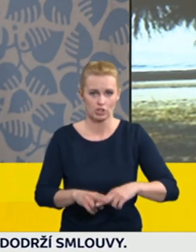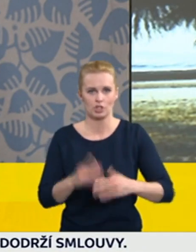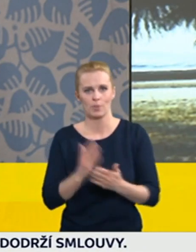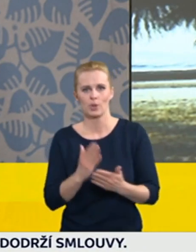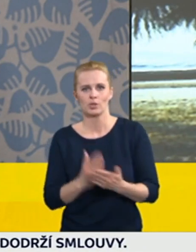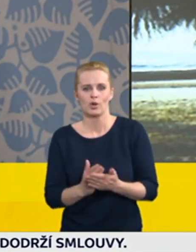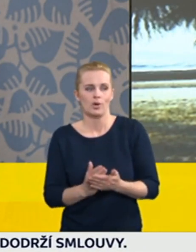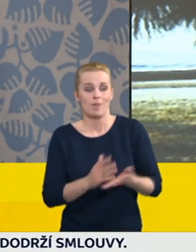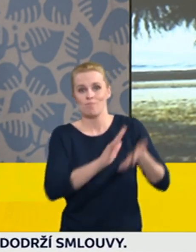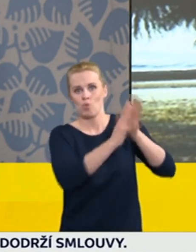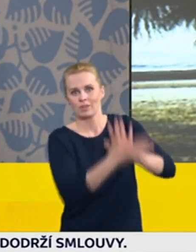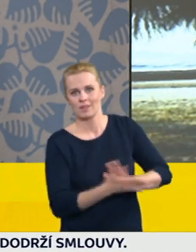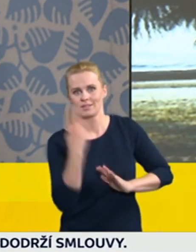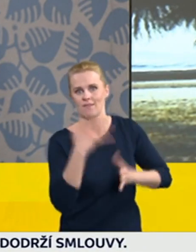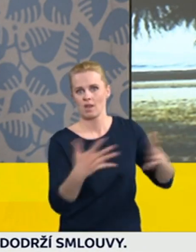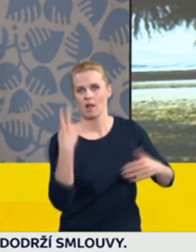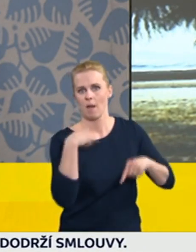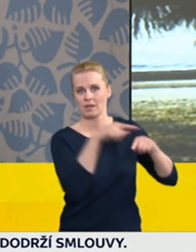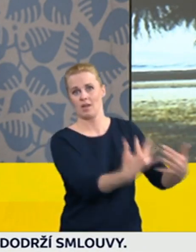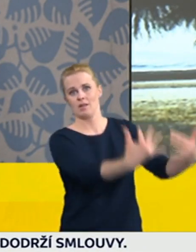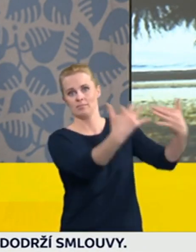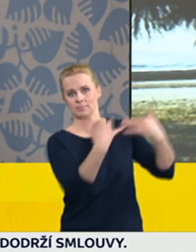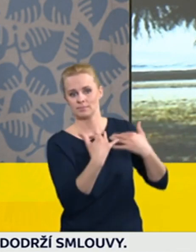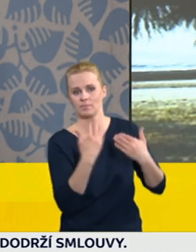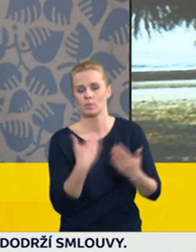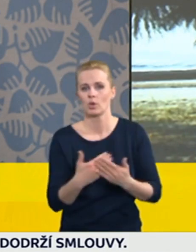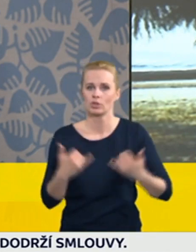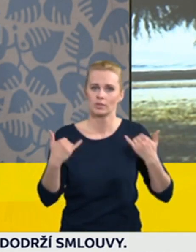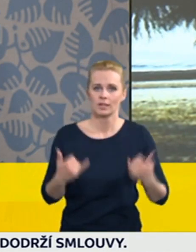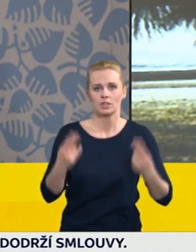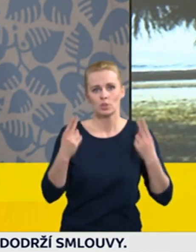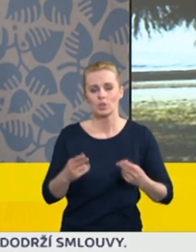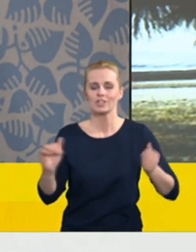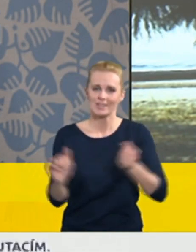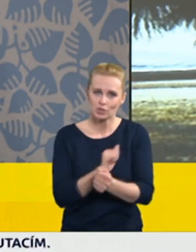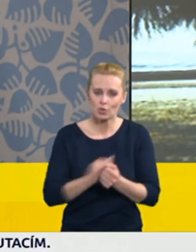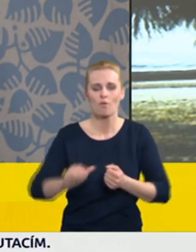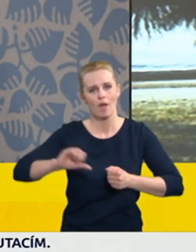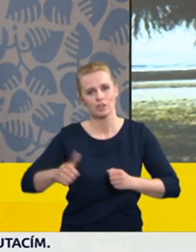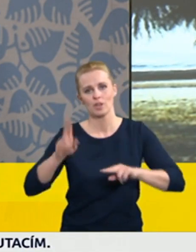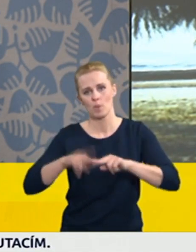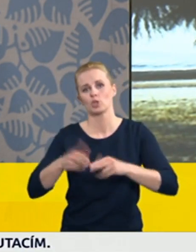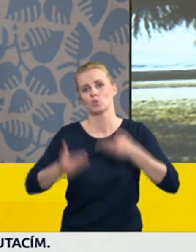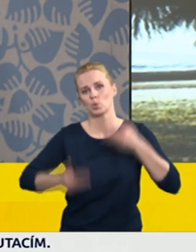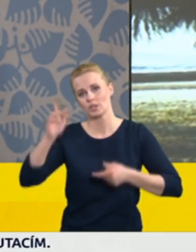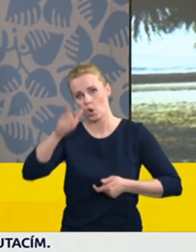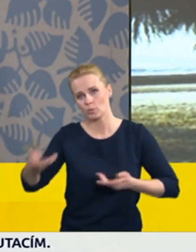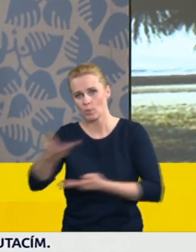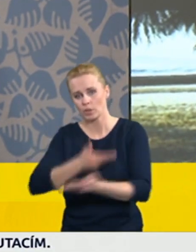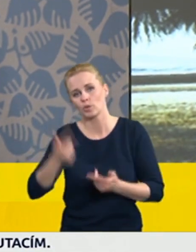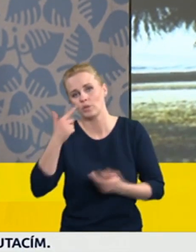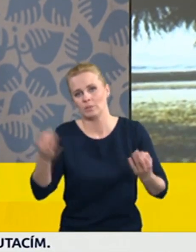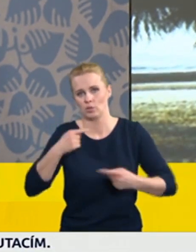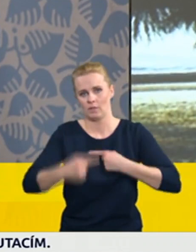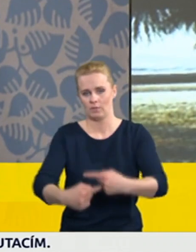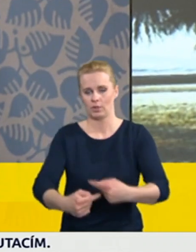a jinému reprodukčnímu číslu bude potřeba o těch parametrech znovu z odborníky hovořit. Tak děkuji. Další dotaz,